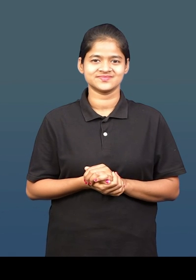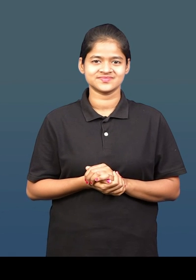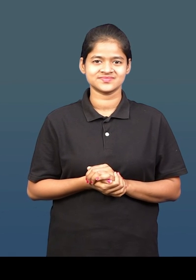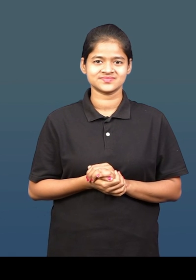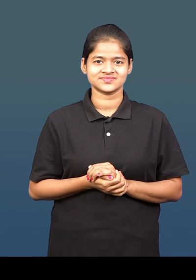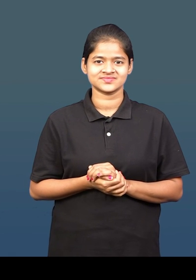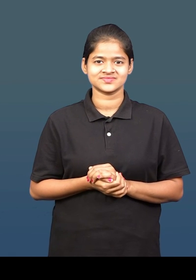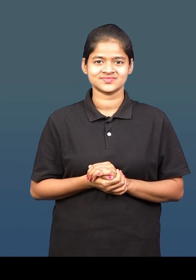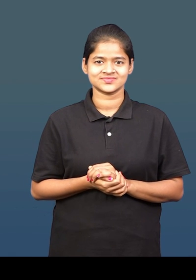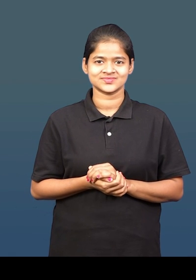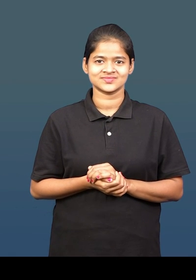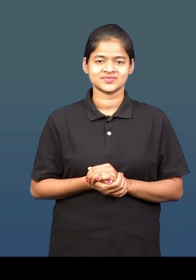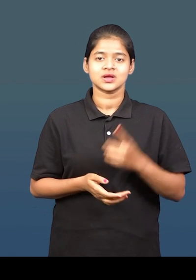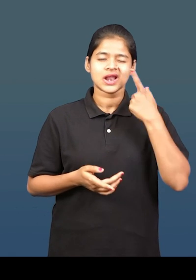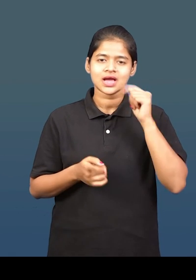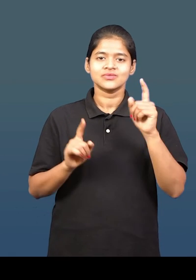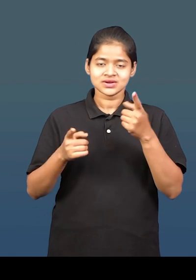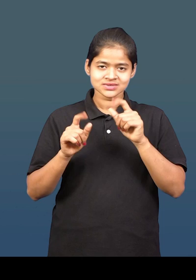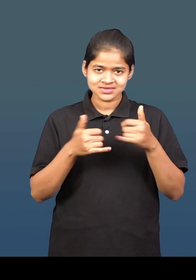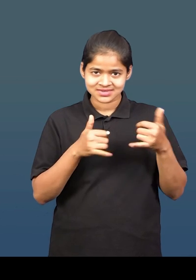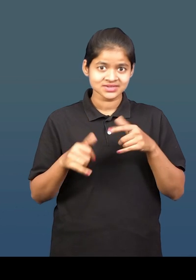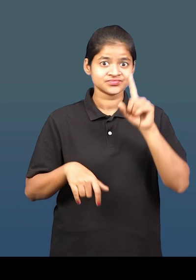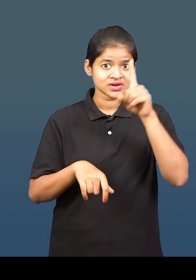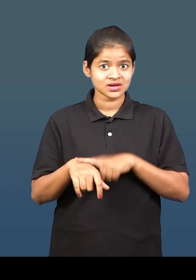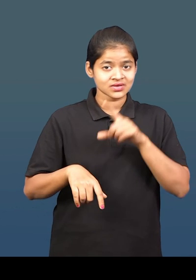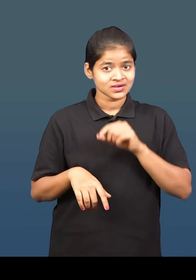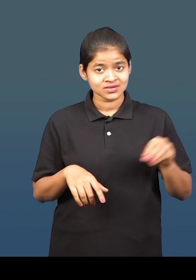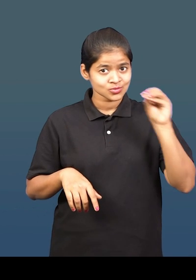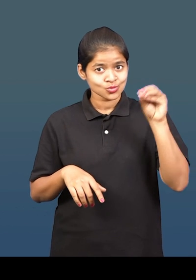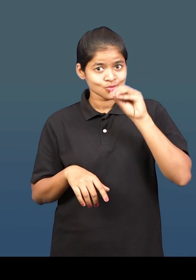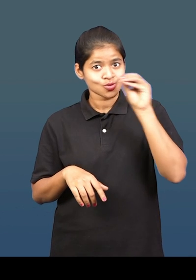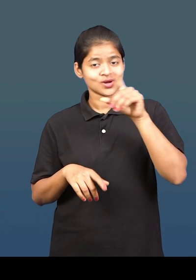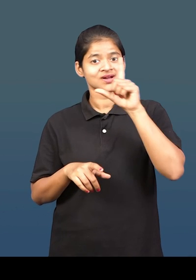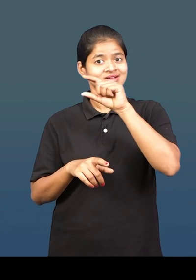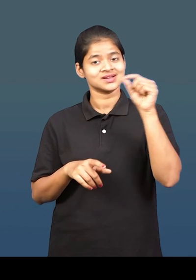कोण पहिला शंभर परियंत जातो तो जिंकला